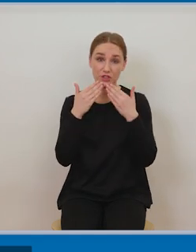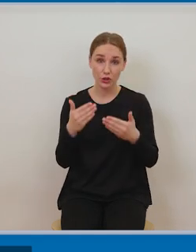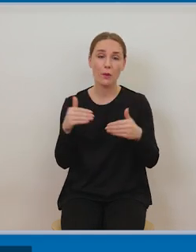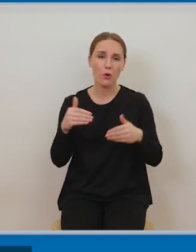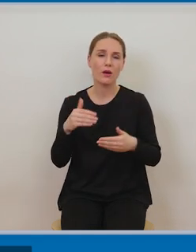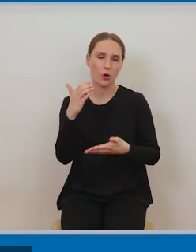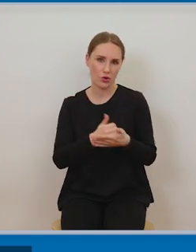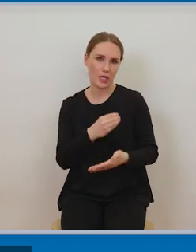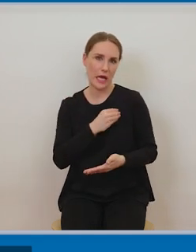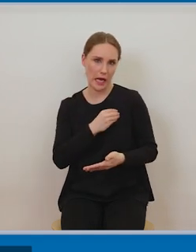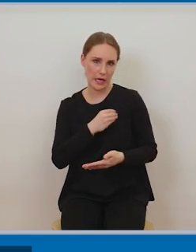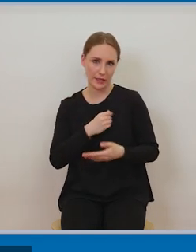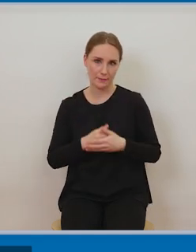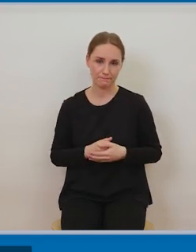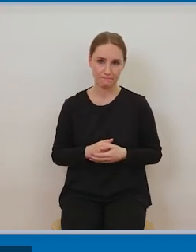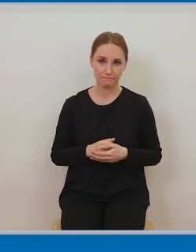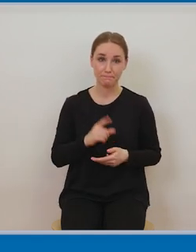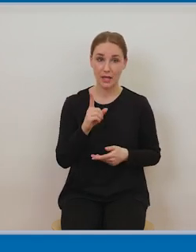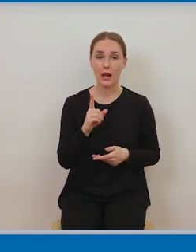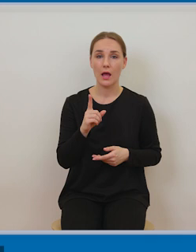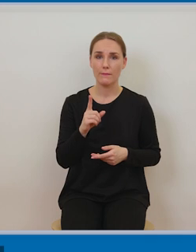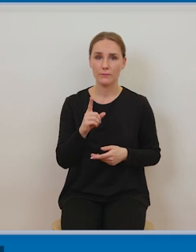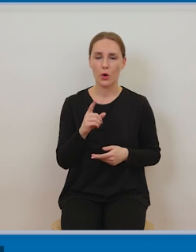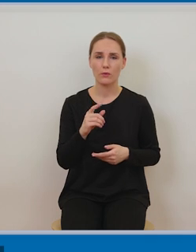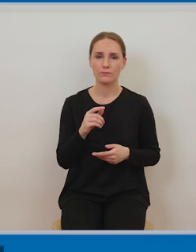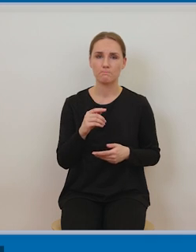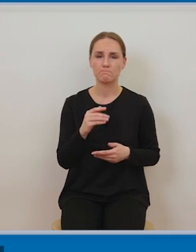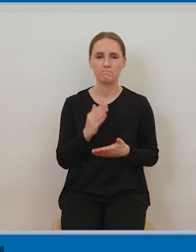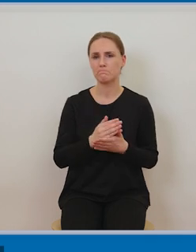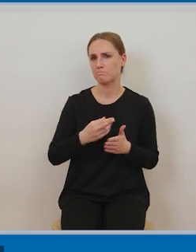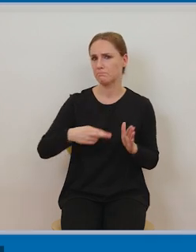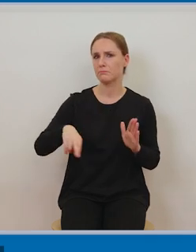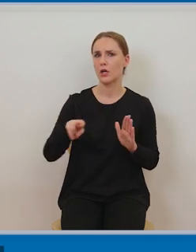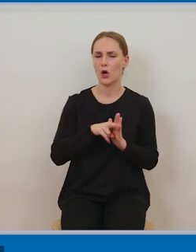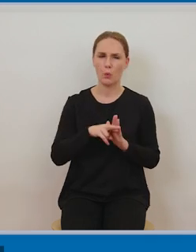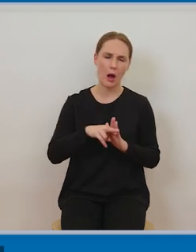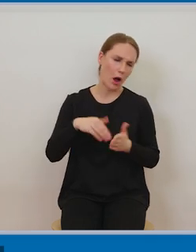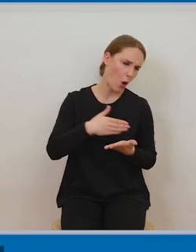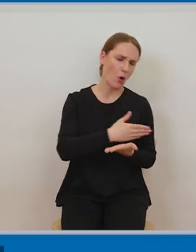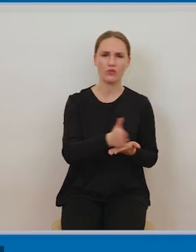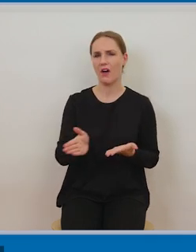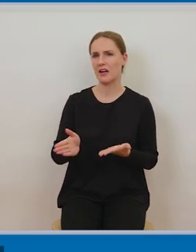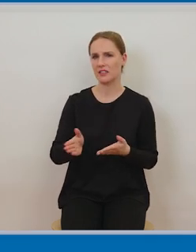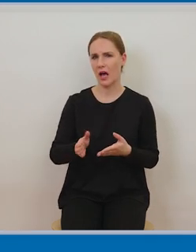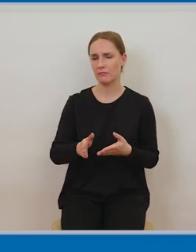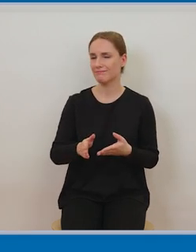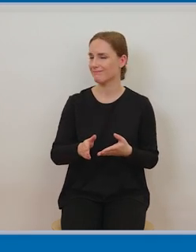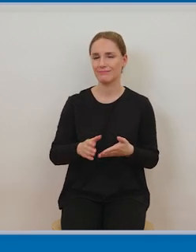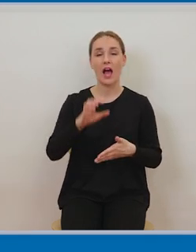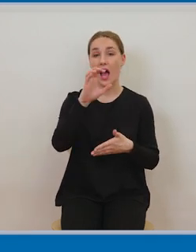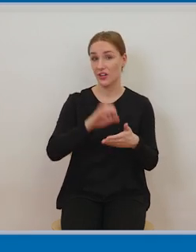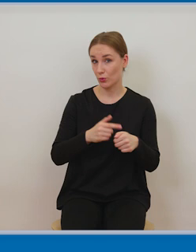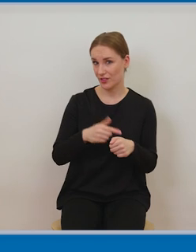osobistego. I te warunki są następujące. Warunek, który już Państwo słyszeliście i który jest charakterystyczny dla